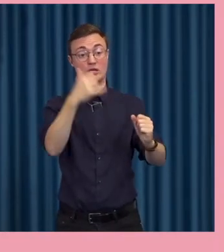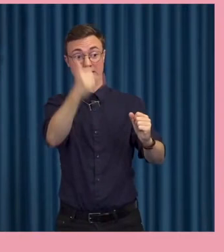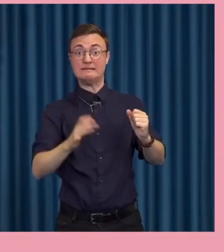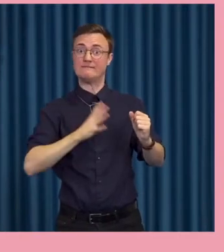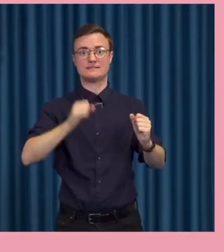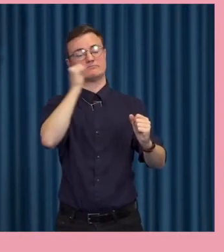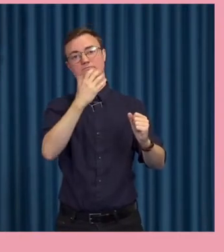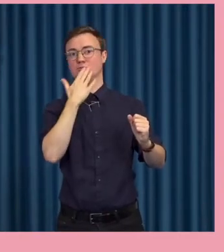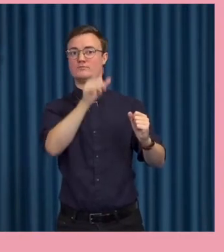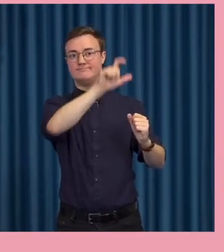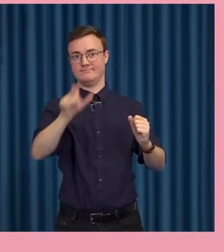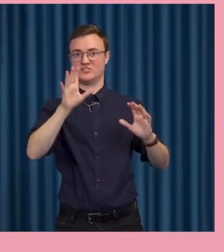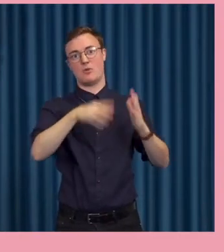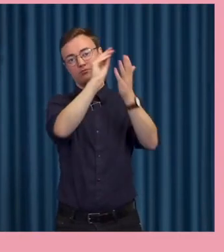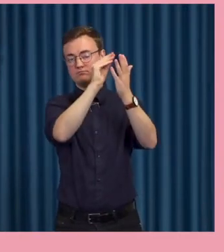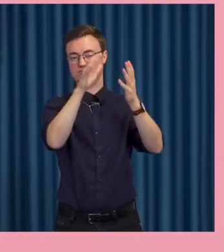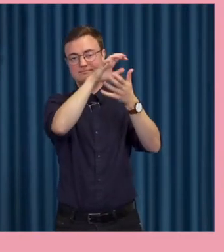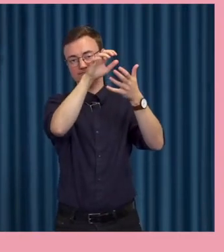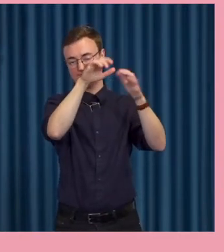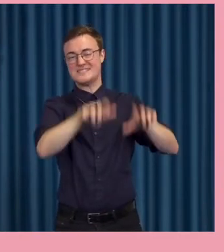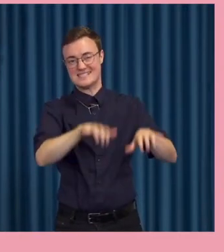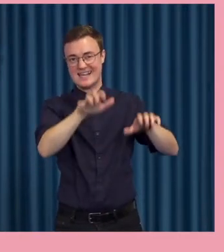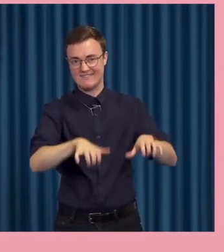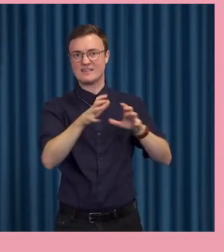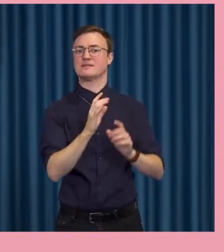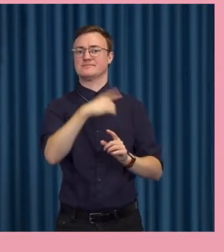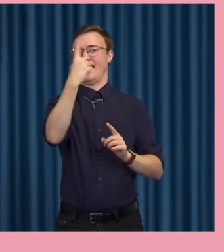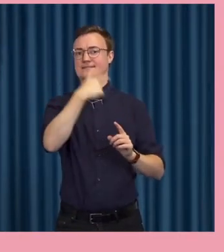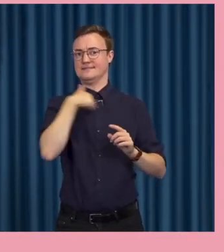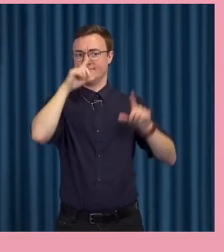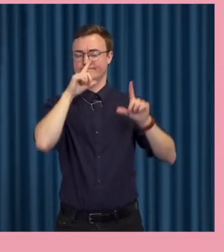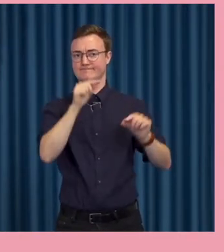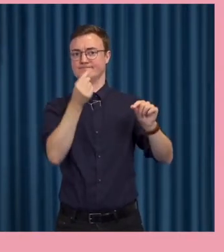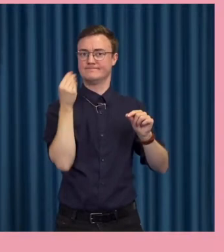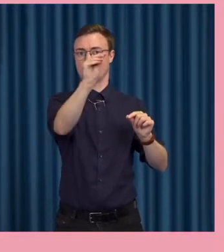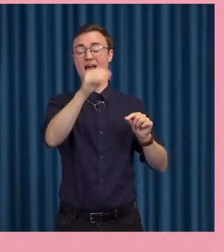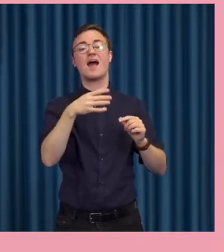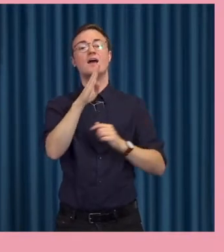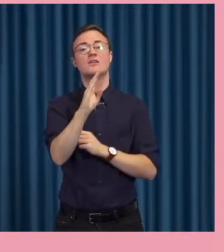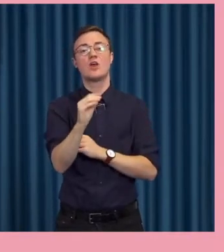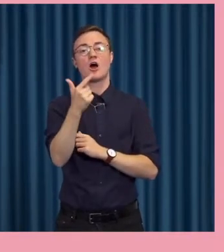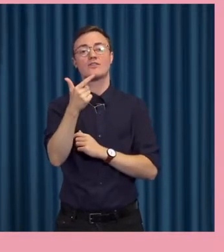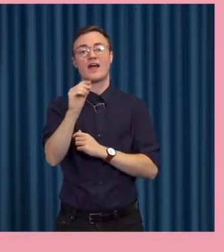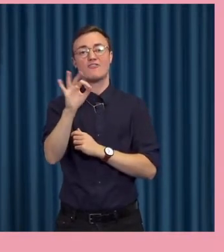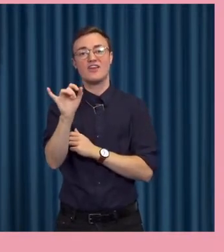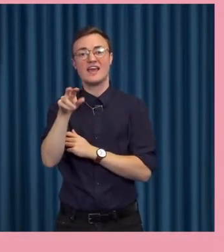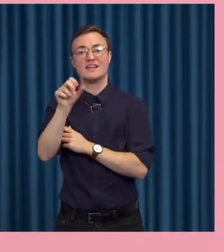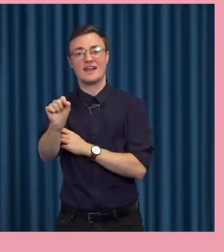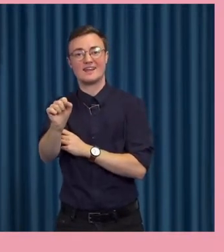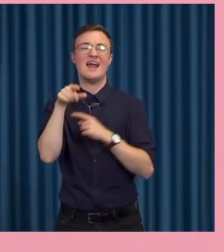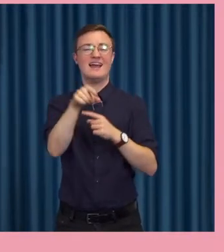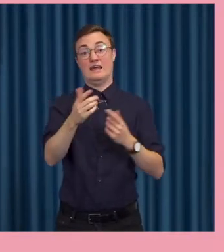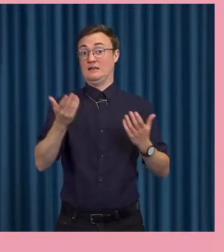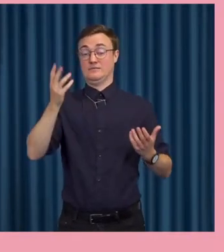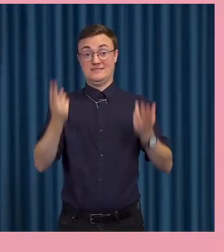goda tänkare som har skrivit sina kapitel där i. Men vad vi tar fram framförallt är datafrieringen som jag just nämnde. vill säga det är någonting väsenskilt mot